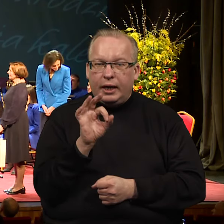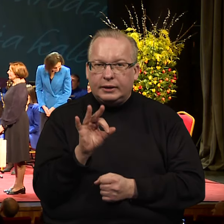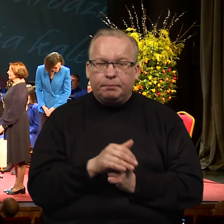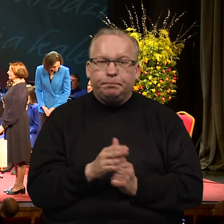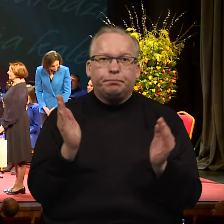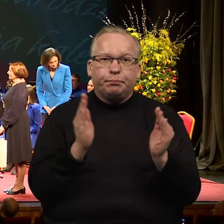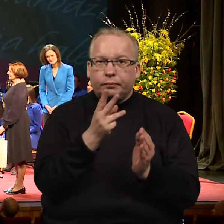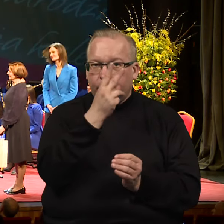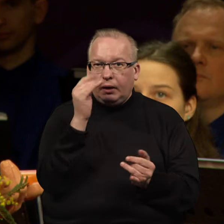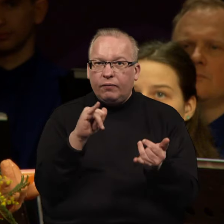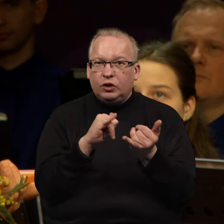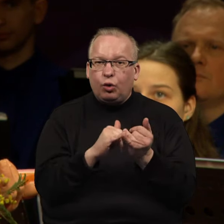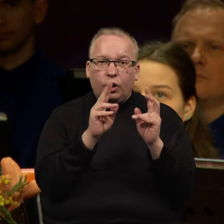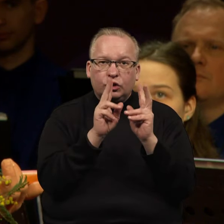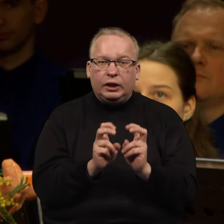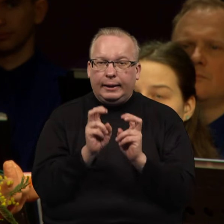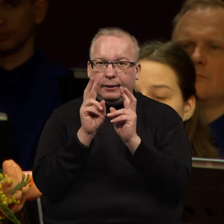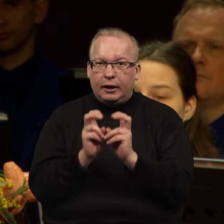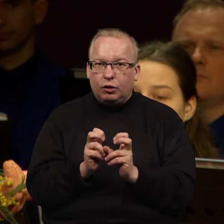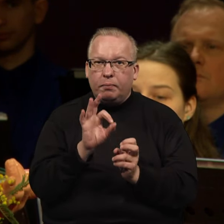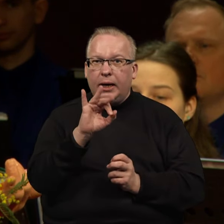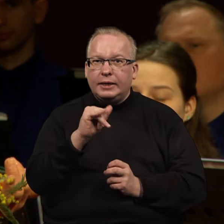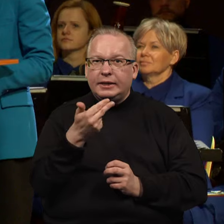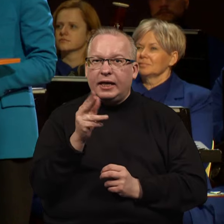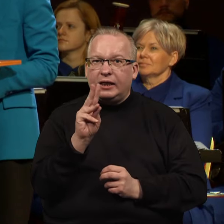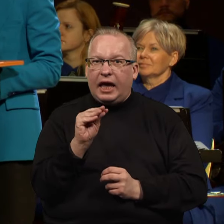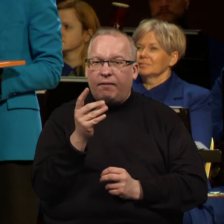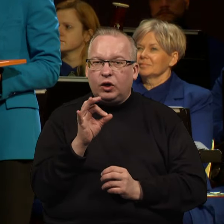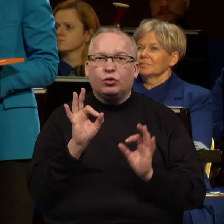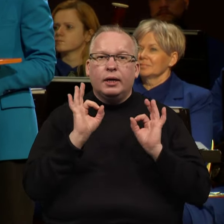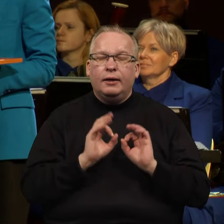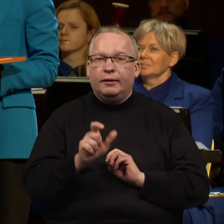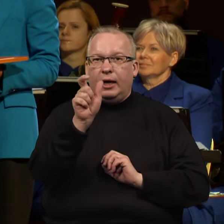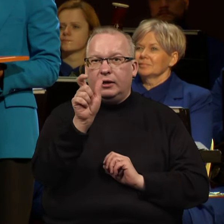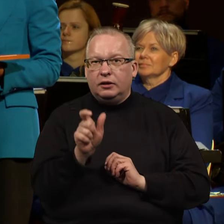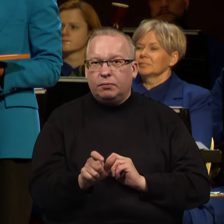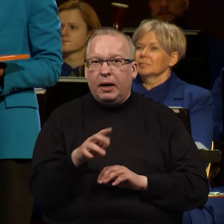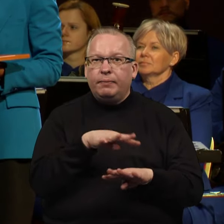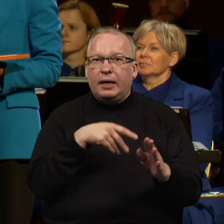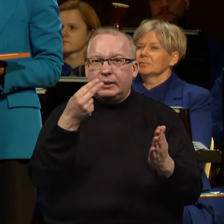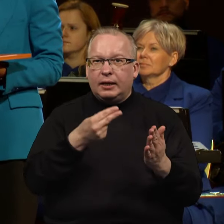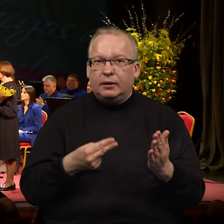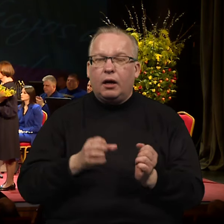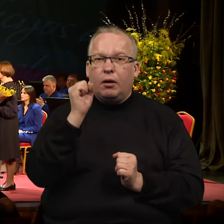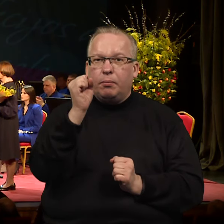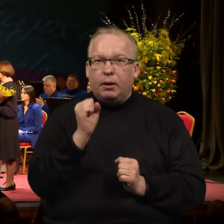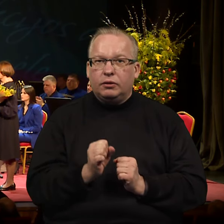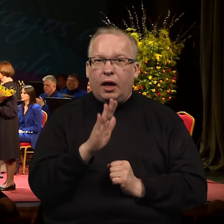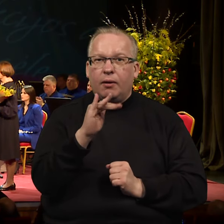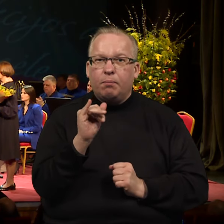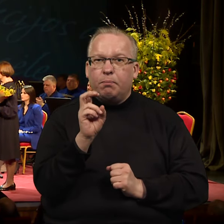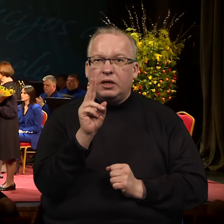mažosios Lietuvos istorijos tyrinėtojas Algirdas Sinkiavičius, taisininkas, signataras, ambasadorius Egitijus